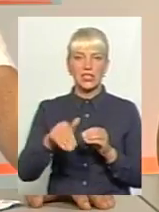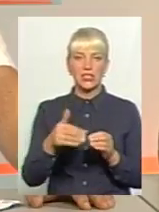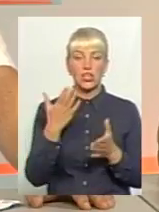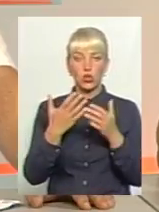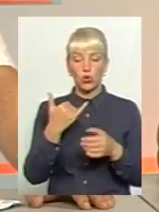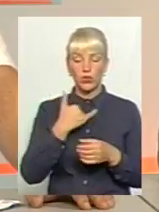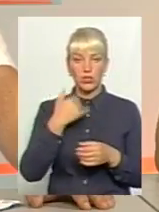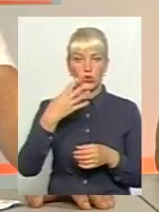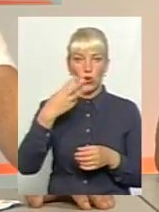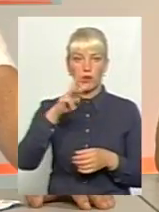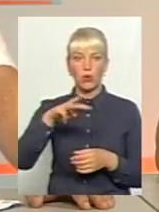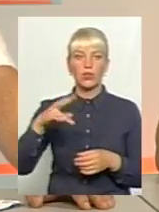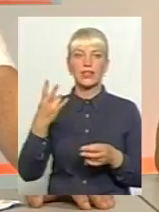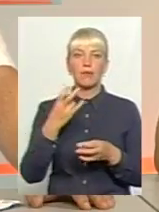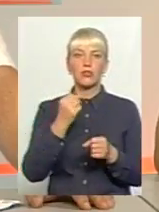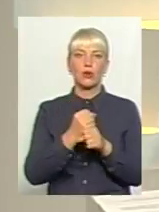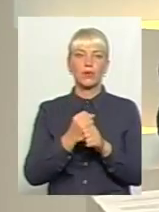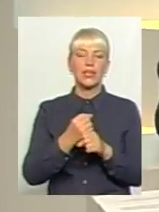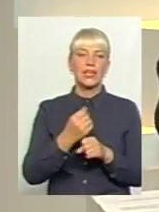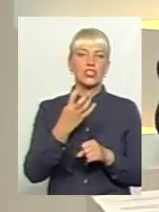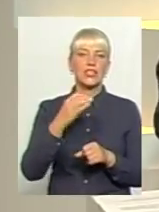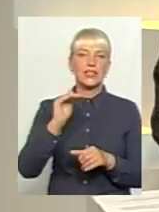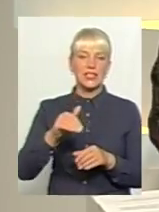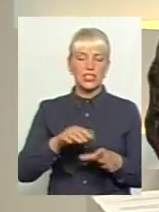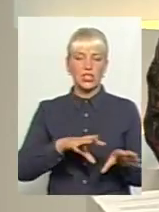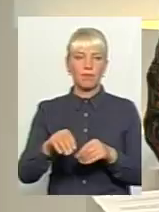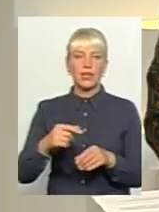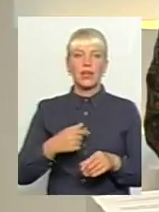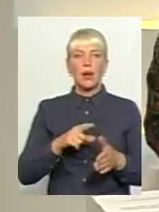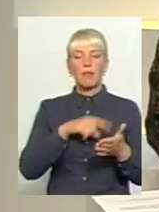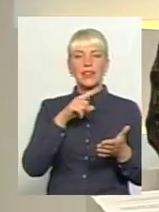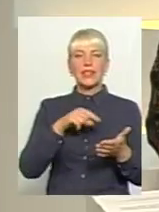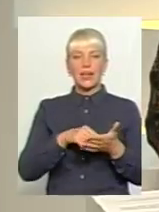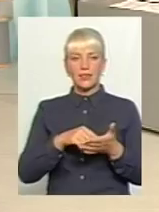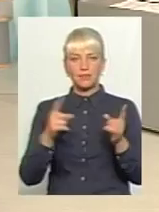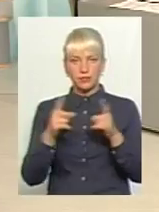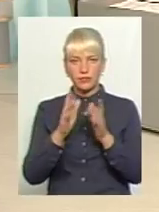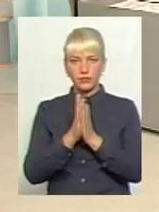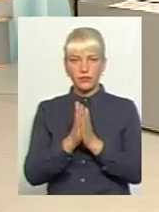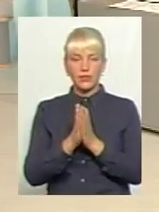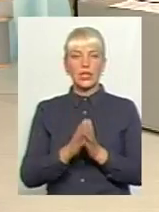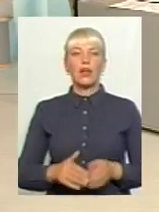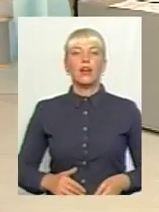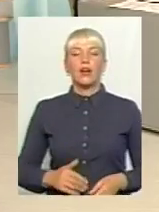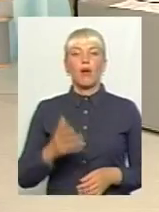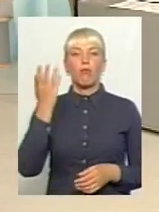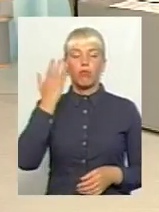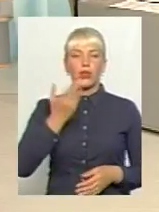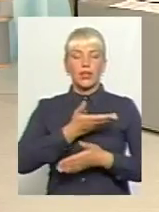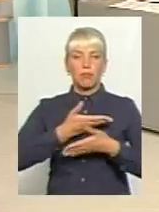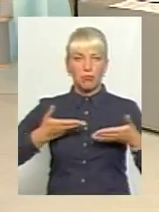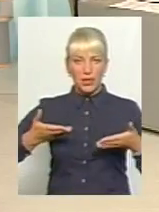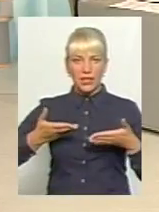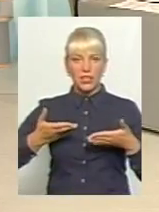нам треба зробити 40 тисяч розмонтовані. Питання дуже стисло, прошу пане Володимир і пане Борис. Поки ми чекаємо,